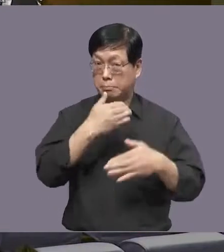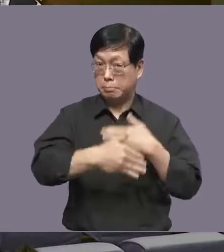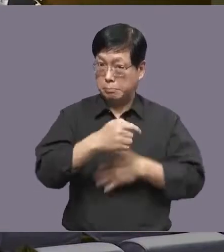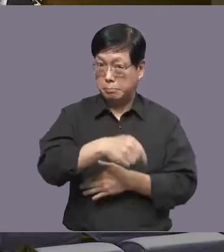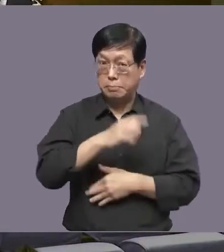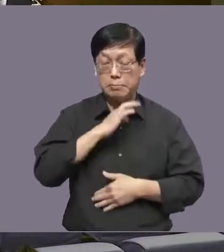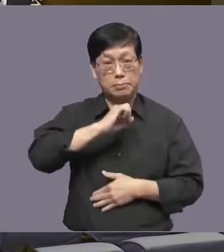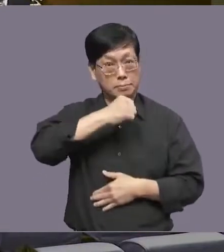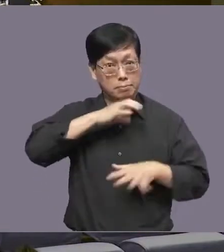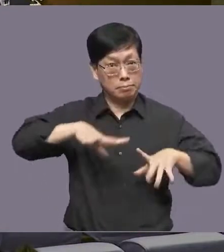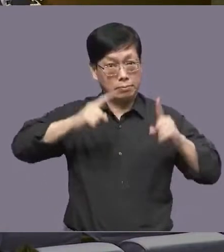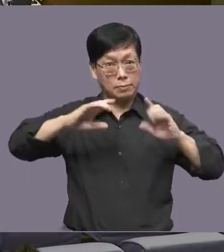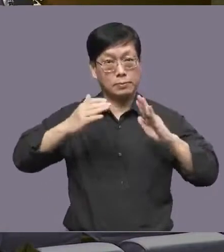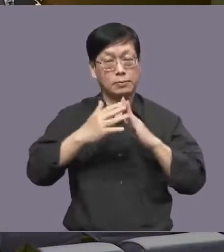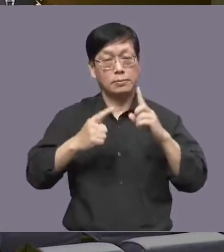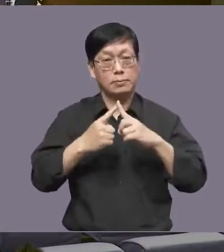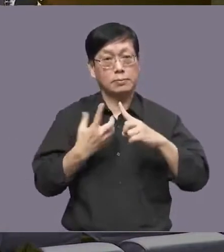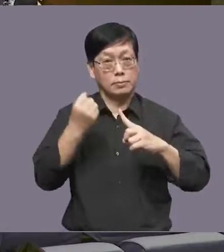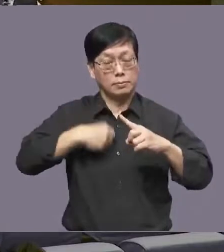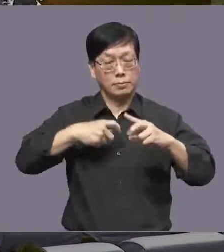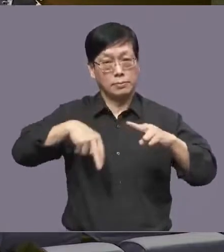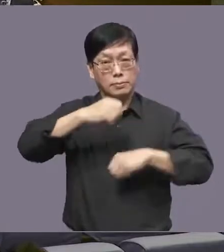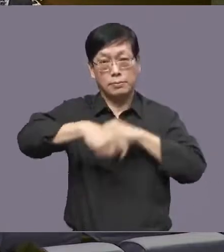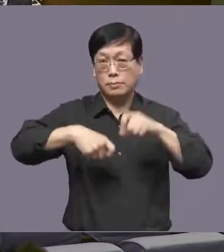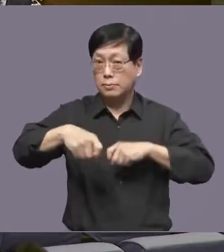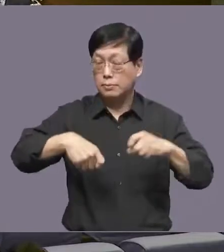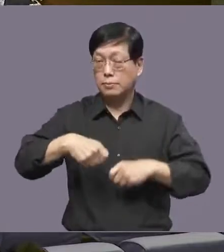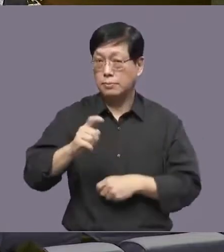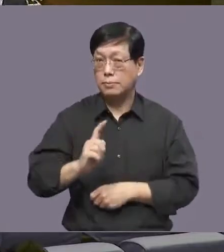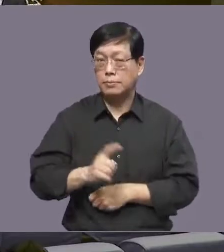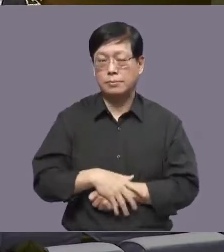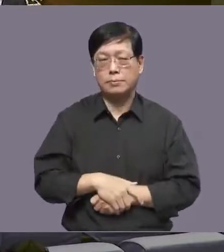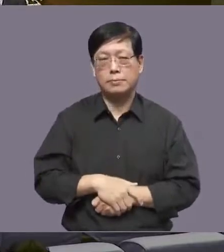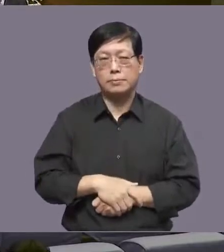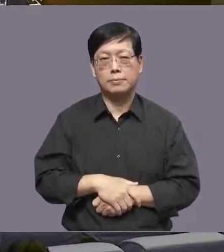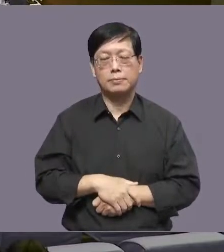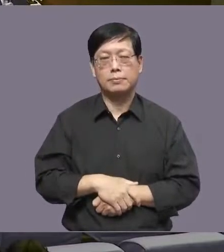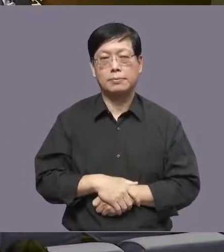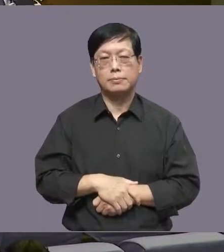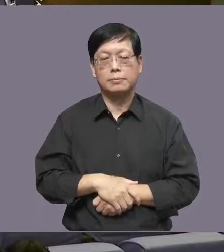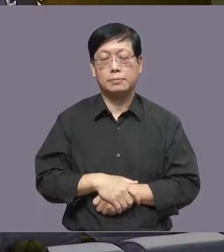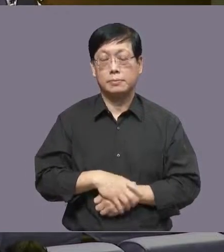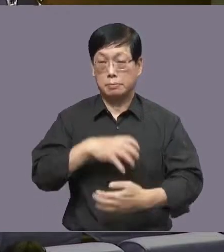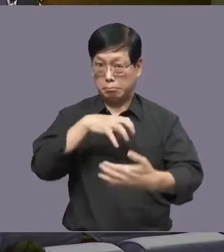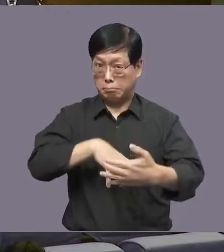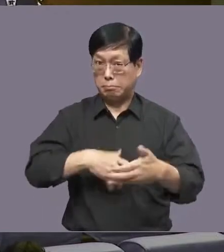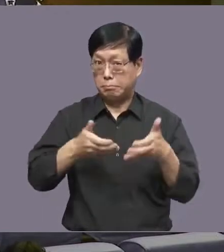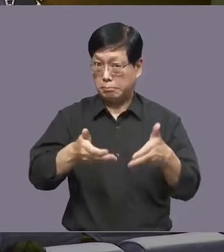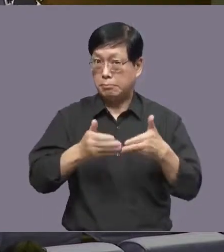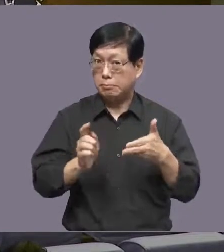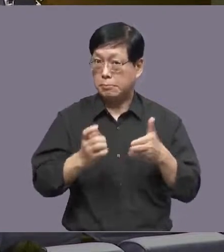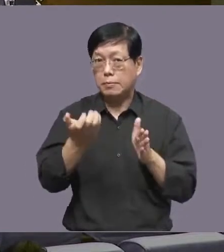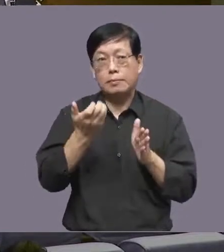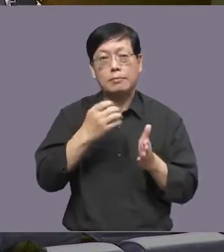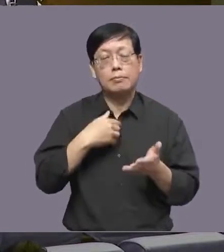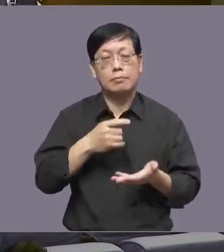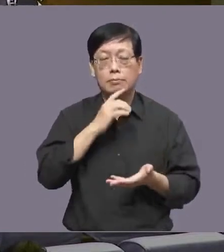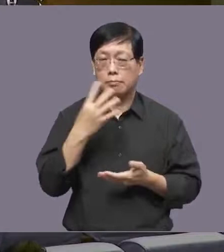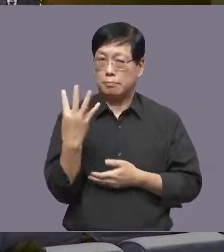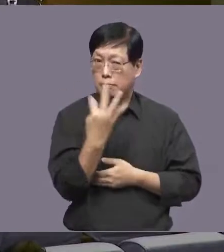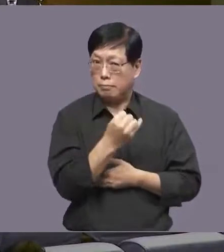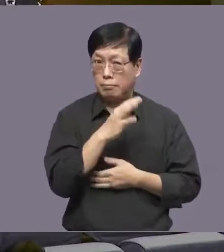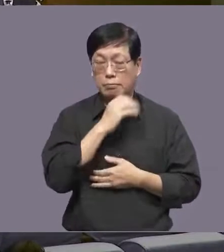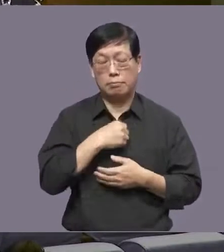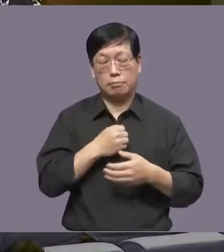我们台湾首部国家人权行动计划其实下一页其实它的重点呢就成如刚才几位